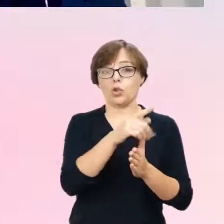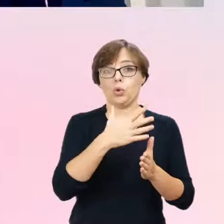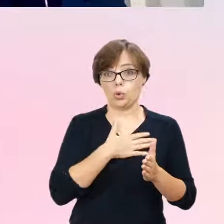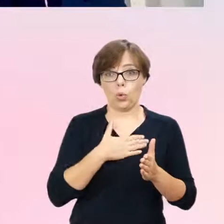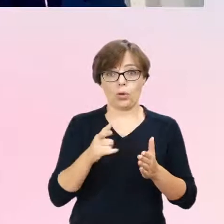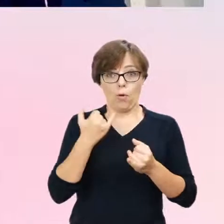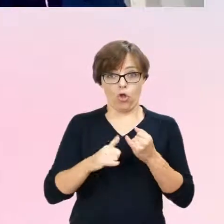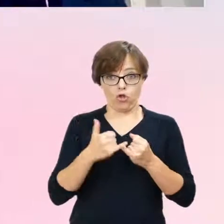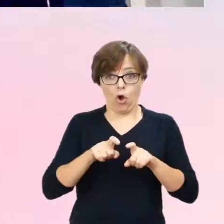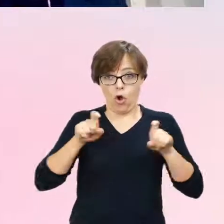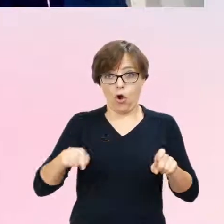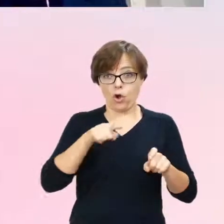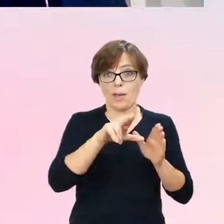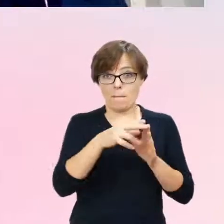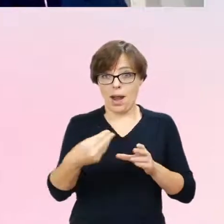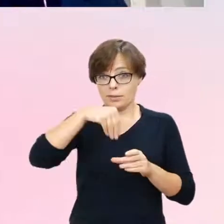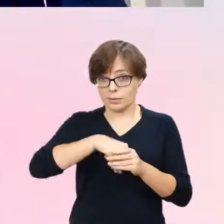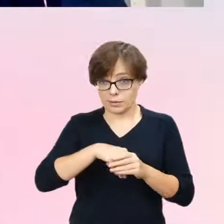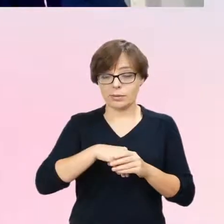on był w stanie odrabiać lekcje.